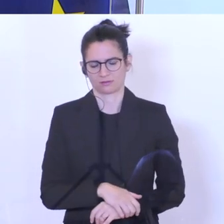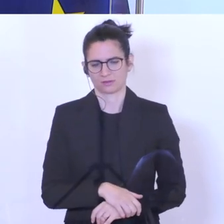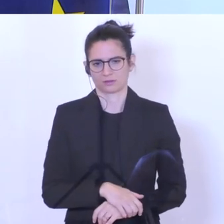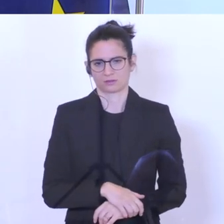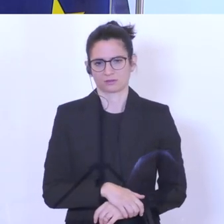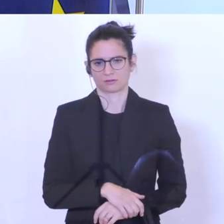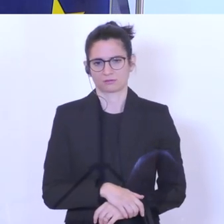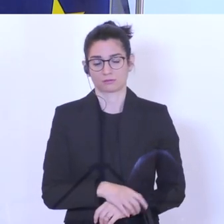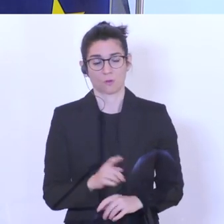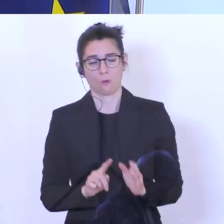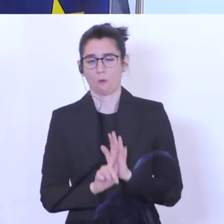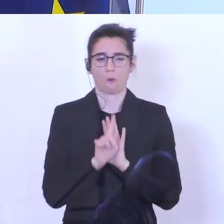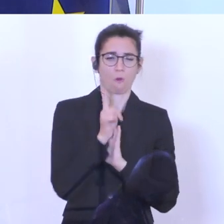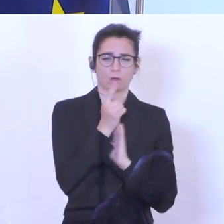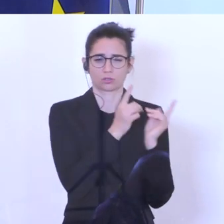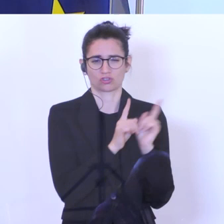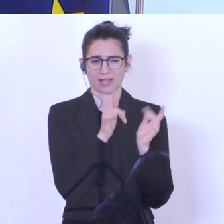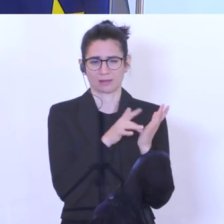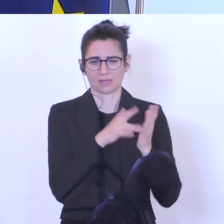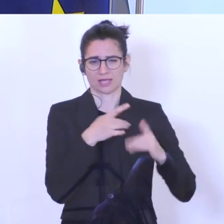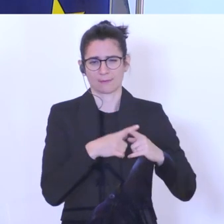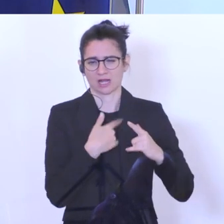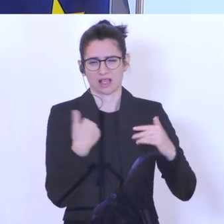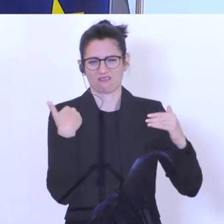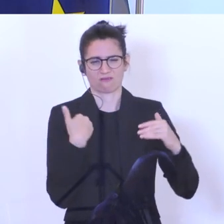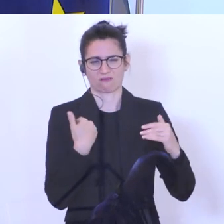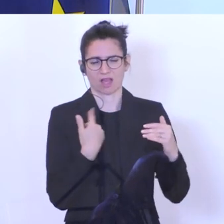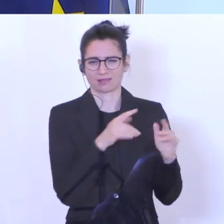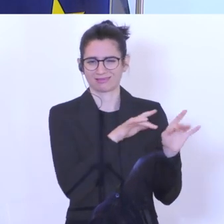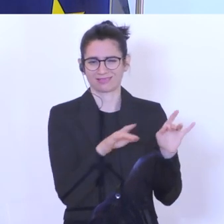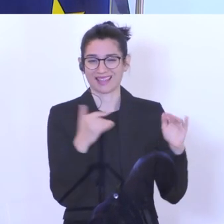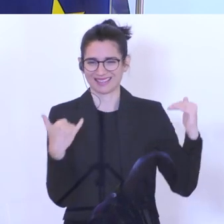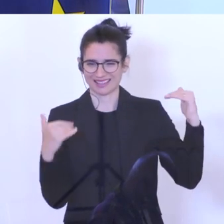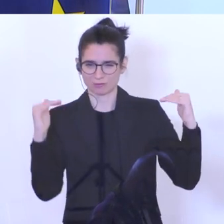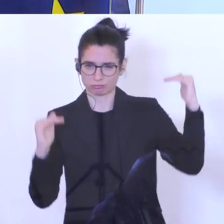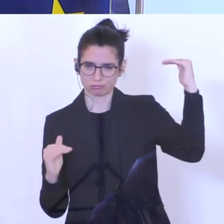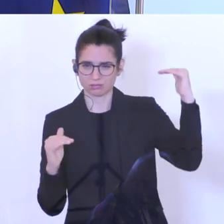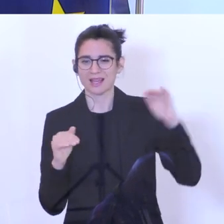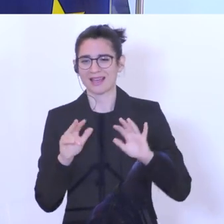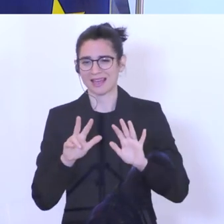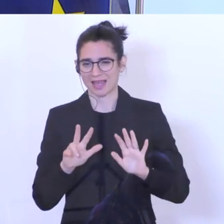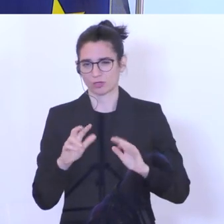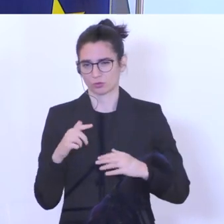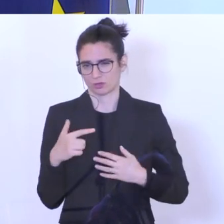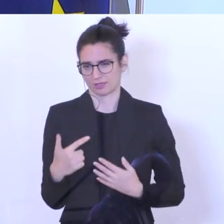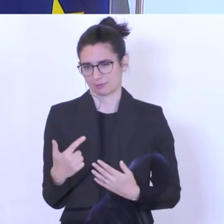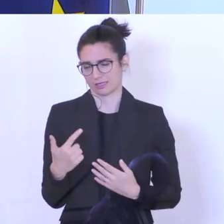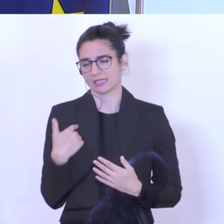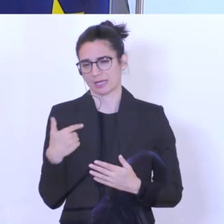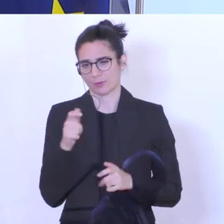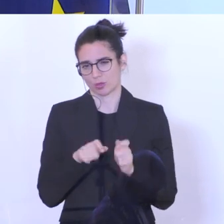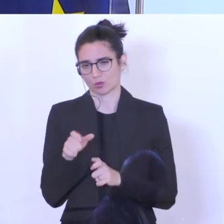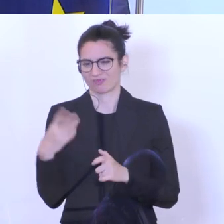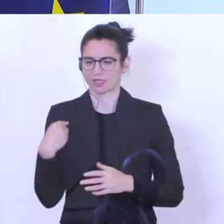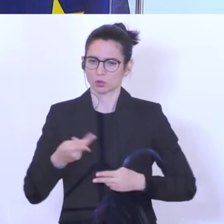Vergleich nun zum Höchststand, der Mitte April abzuzeichnen war, sind nun 78 Personen wieder in Arbeit.